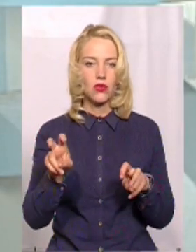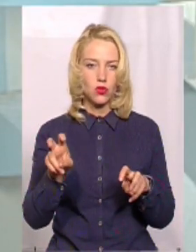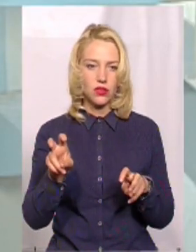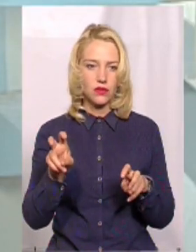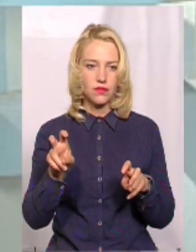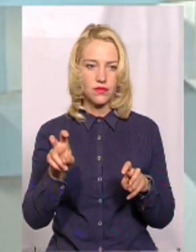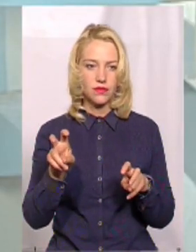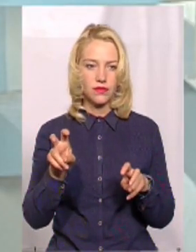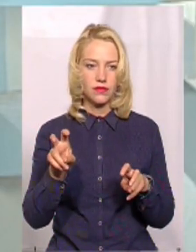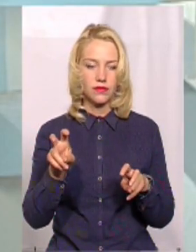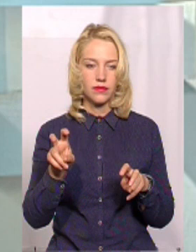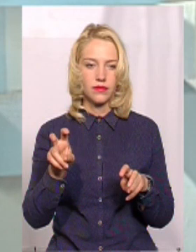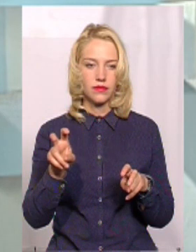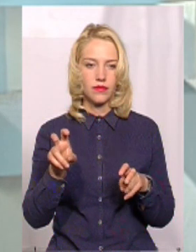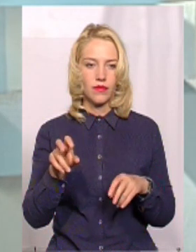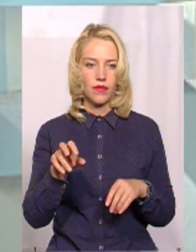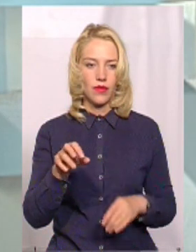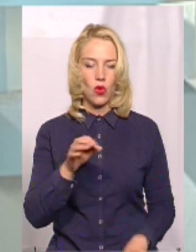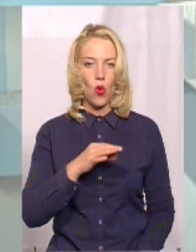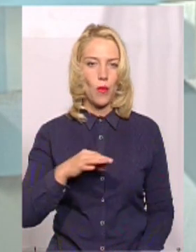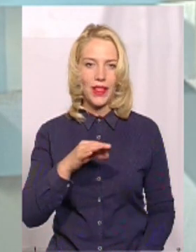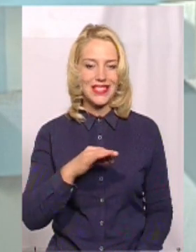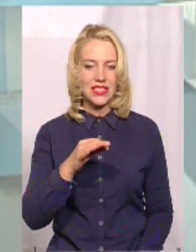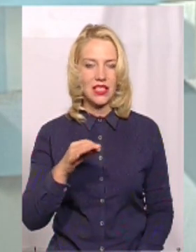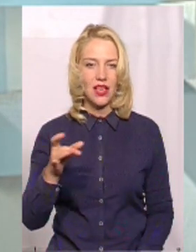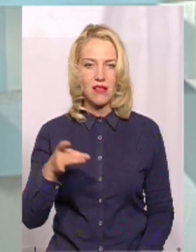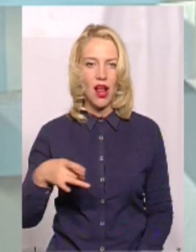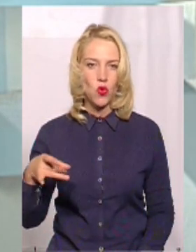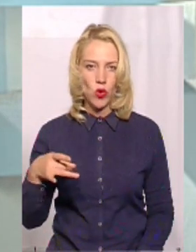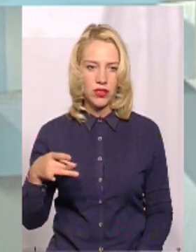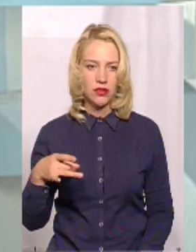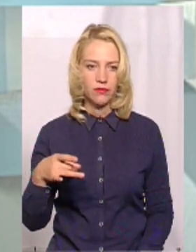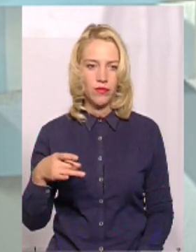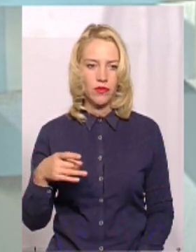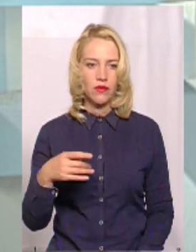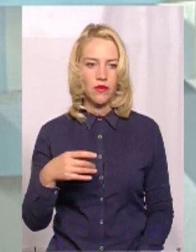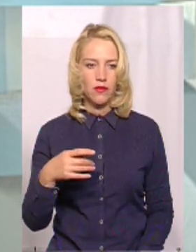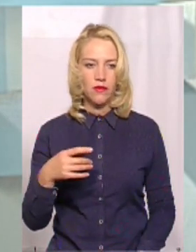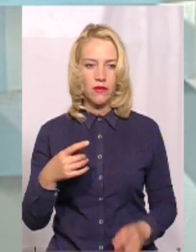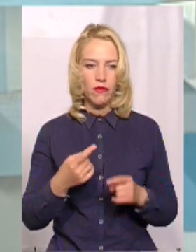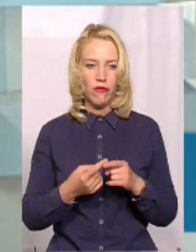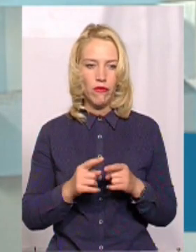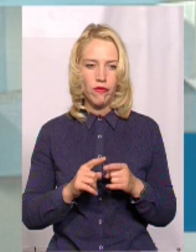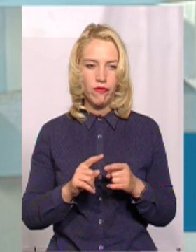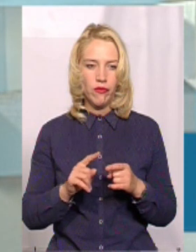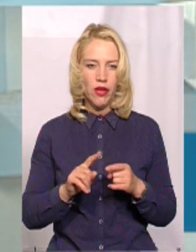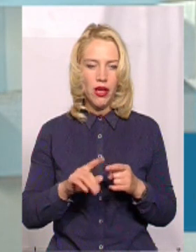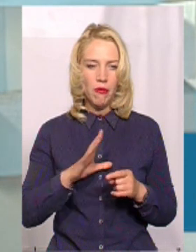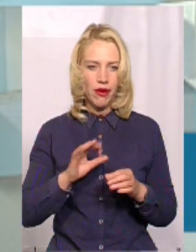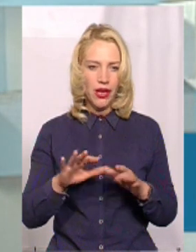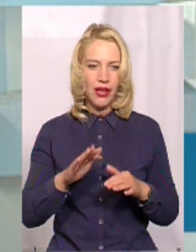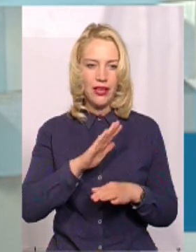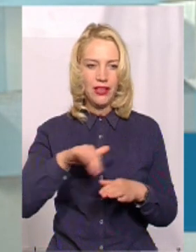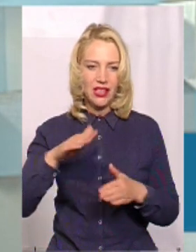обласні і районні. Вони вже були в службі автомобільних доріг і після